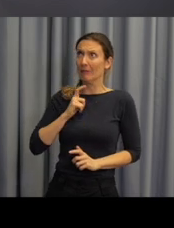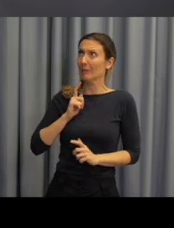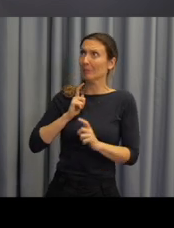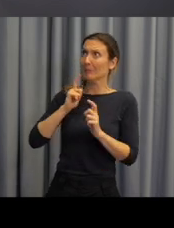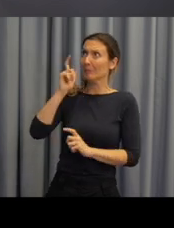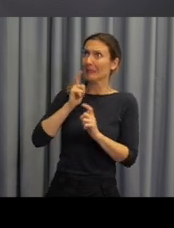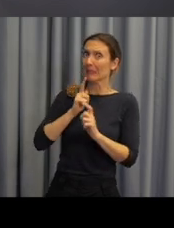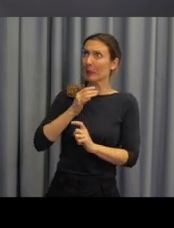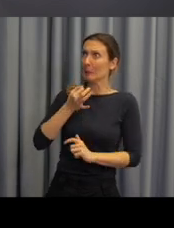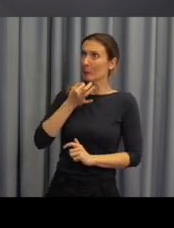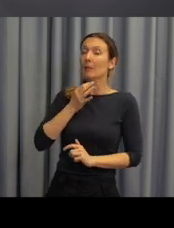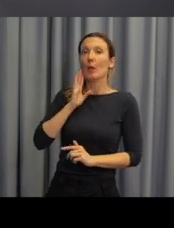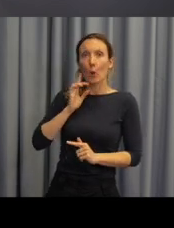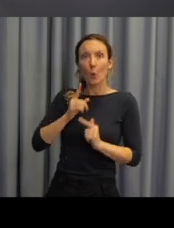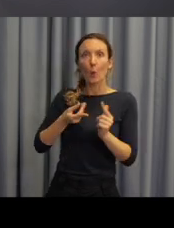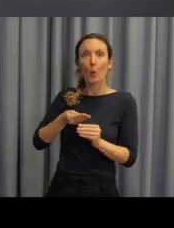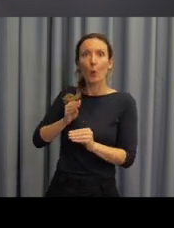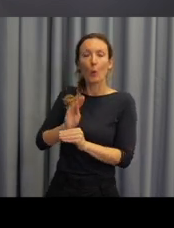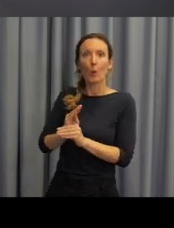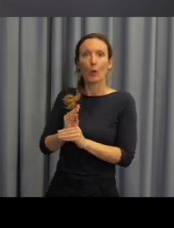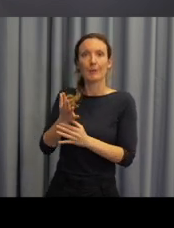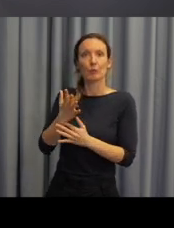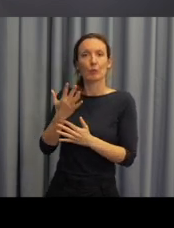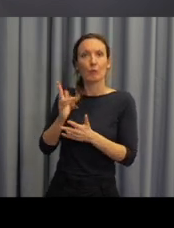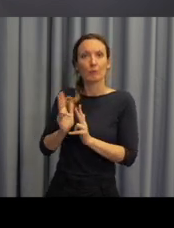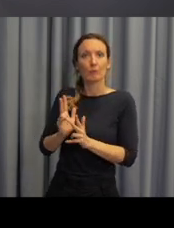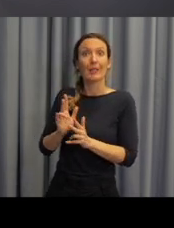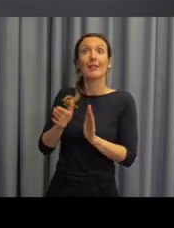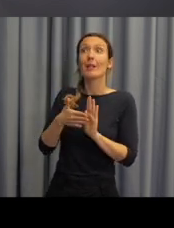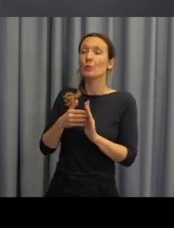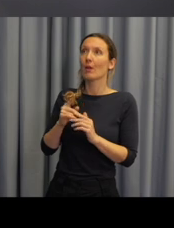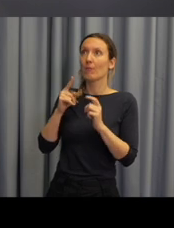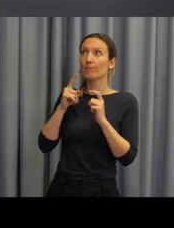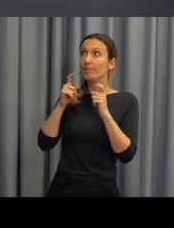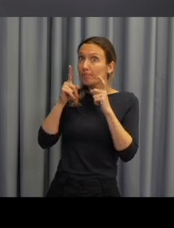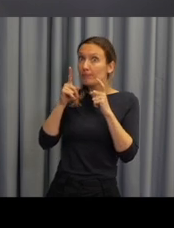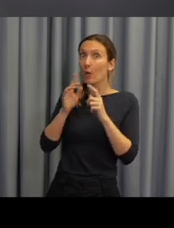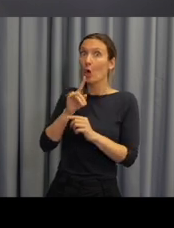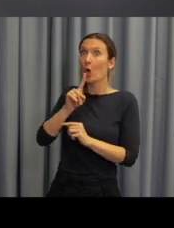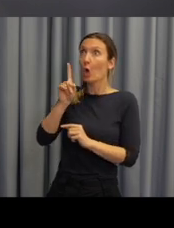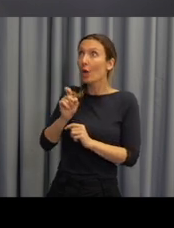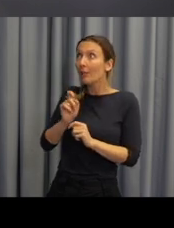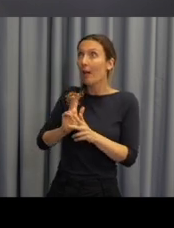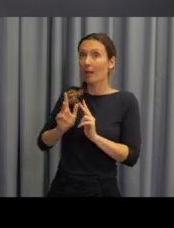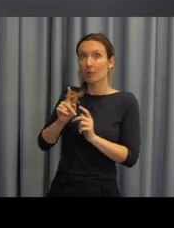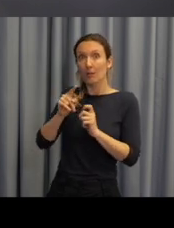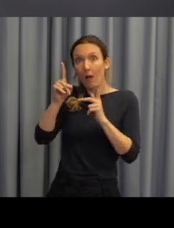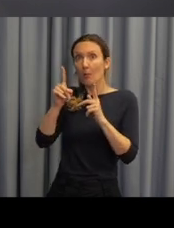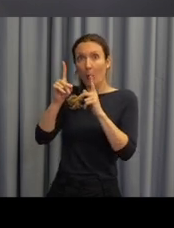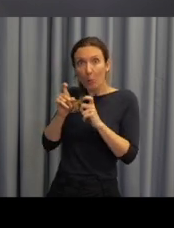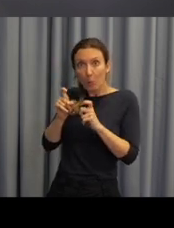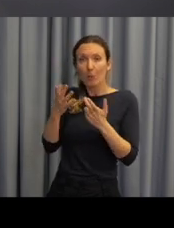umožnit to, že nemanuální složku znaku produkují nějakým manuálním způsobem,